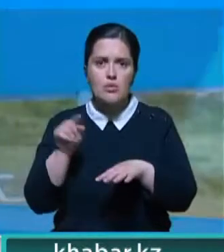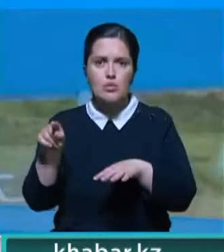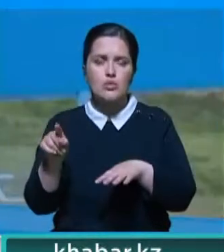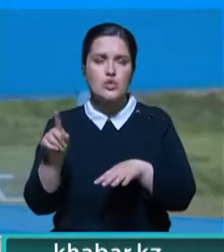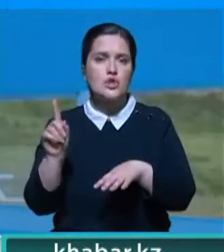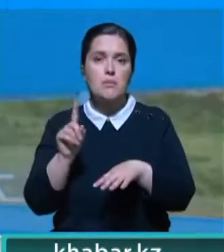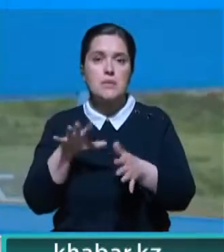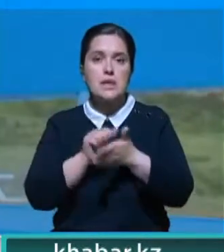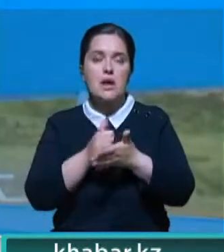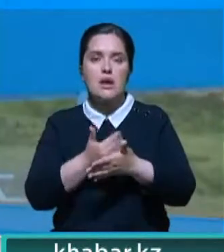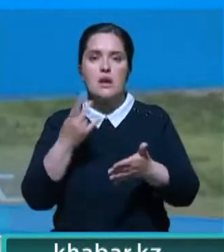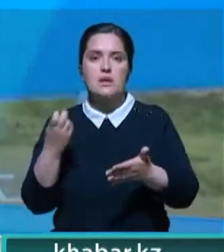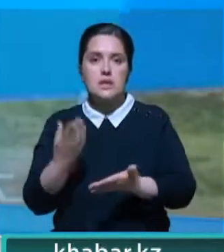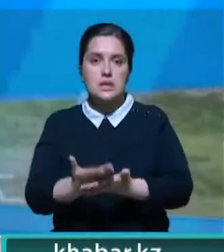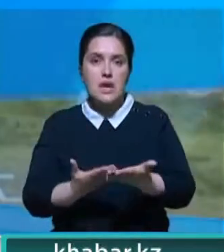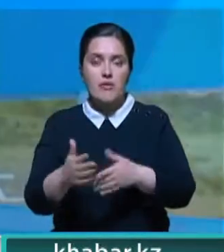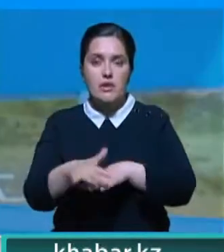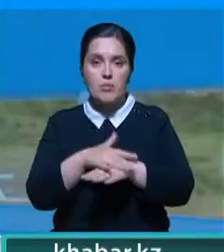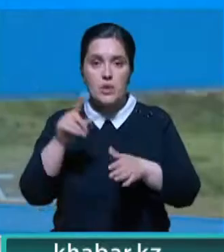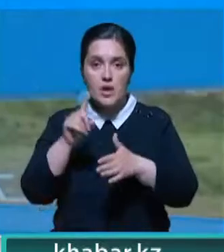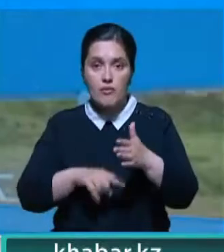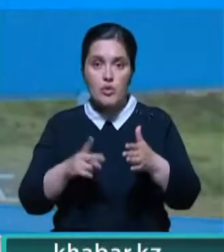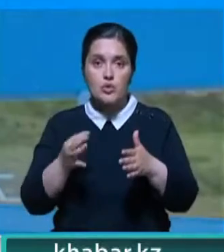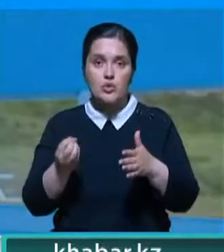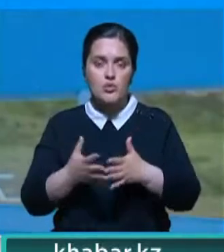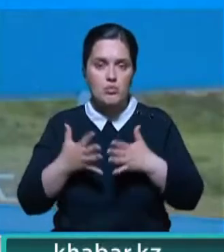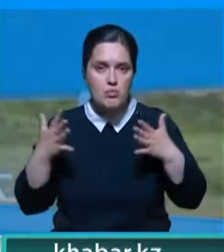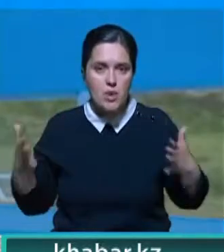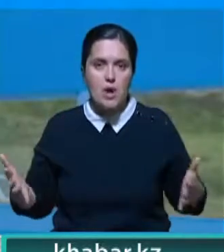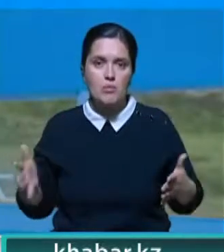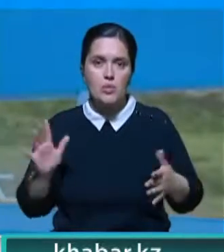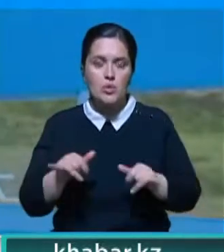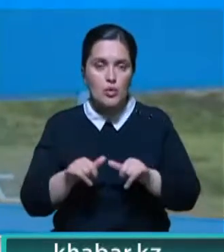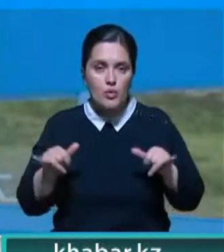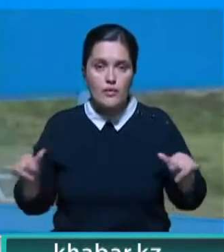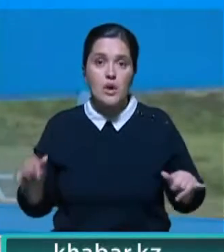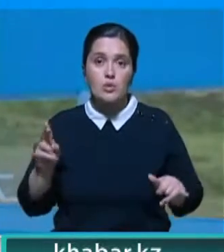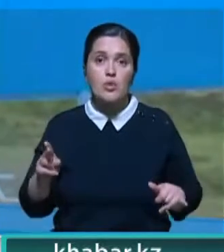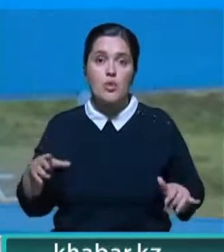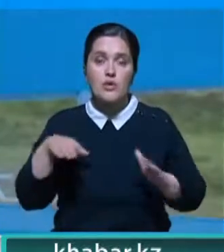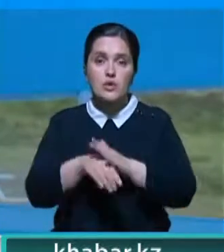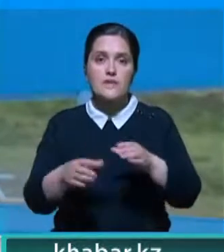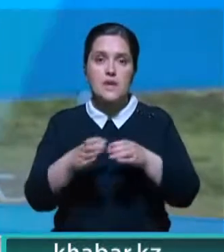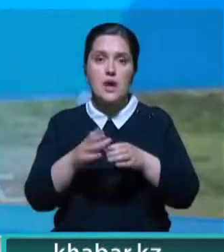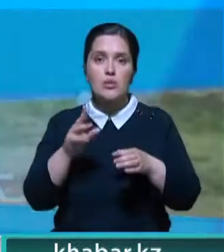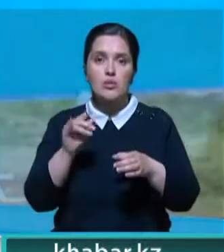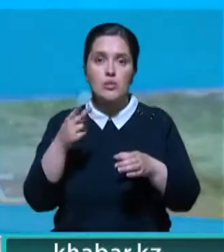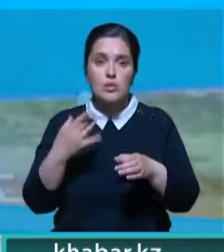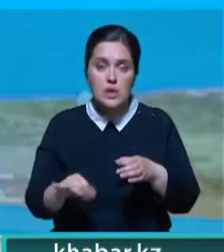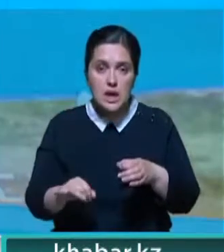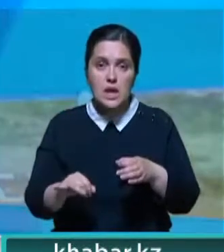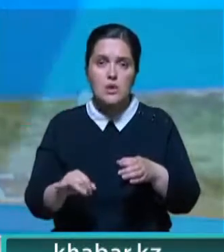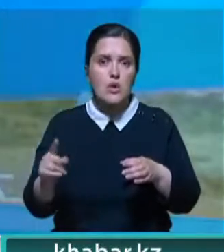чем занимался ранее Национальный совет общественного доверия, но в еще более широких масштабах. Кто вошел в состав